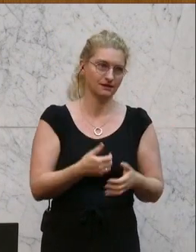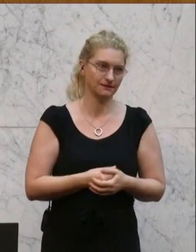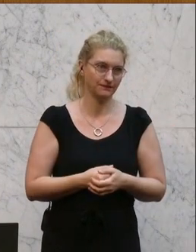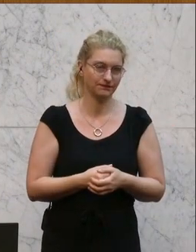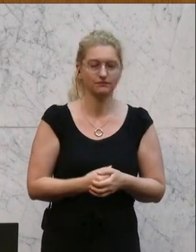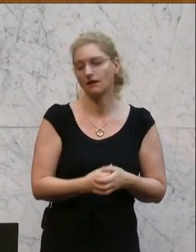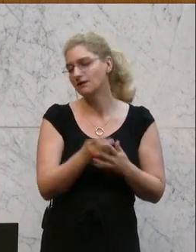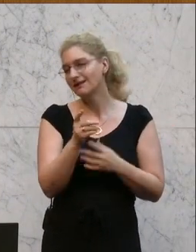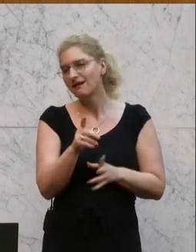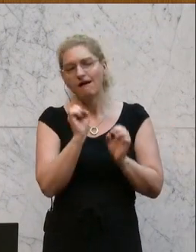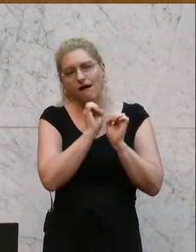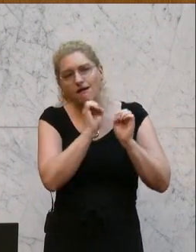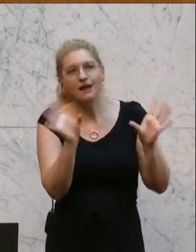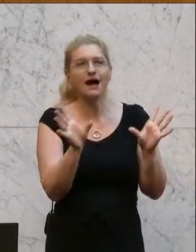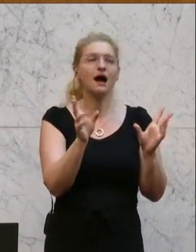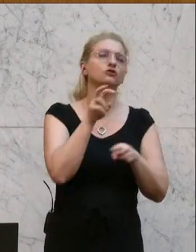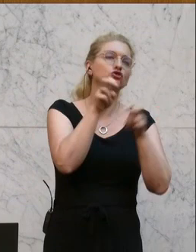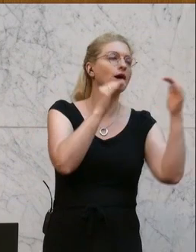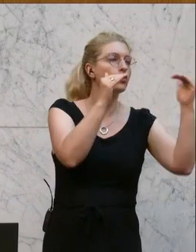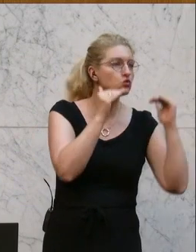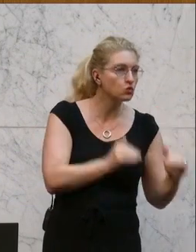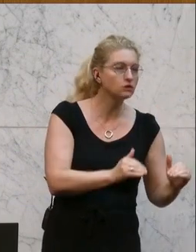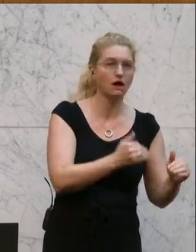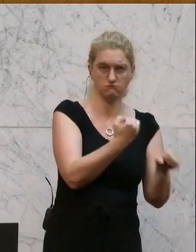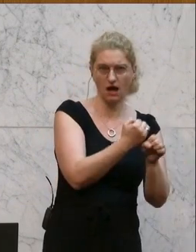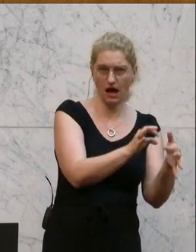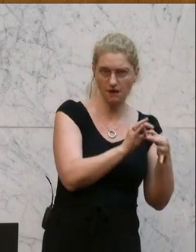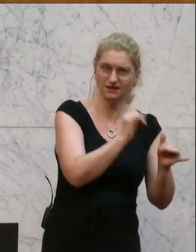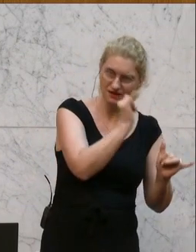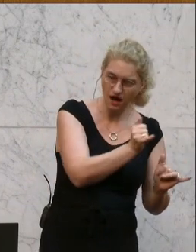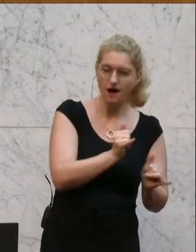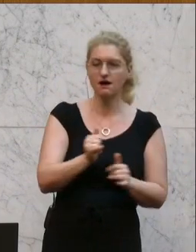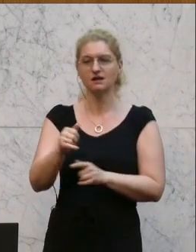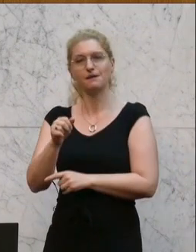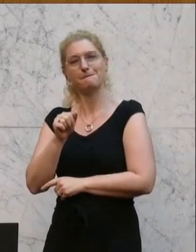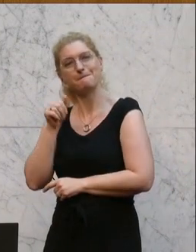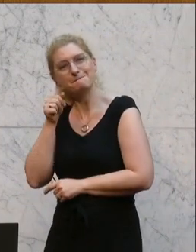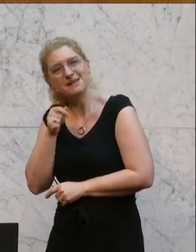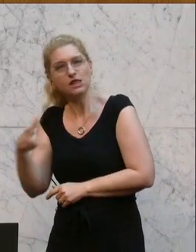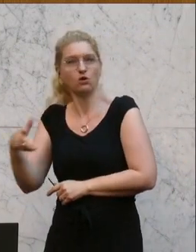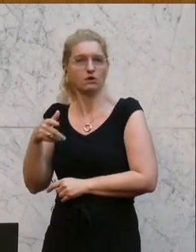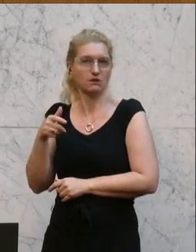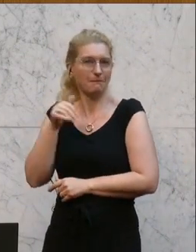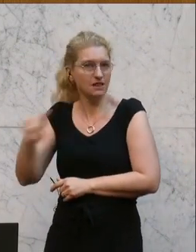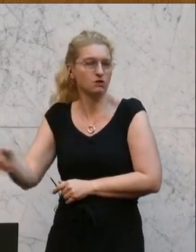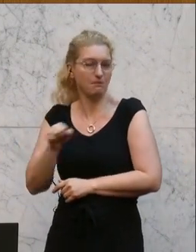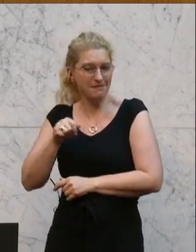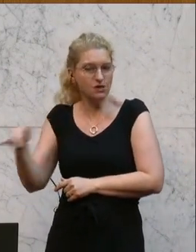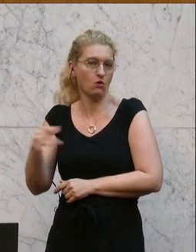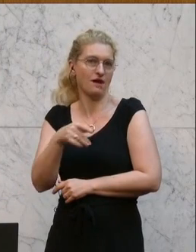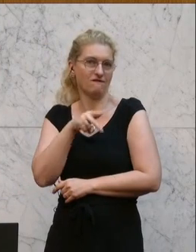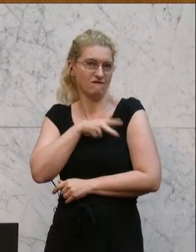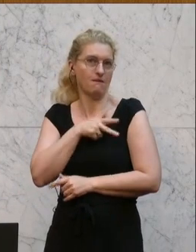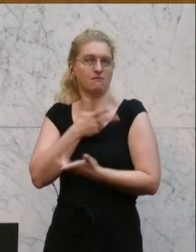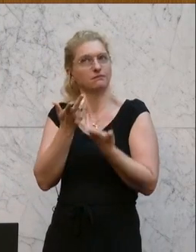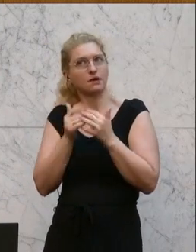Ganz klar. Runter mit den Steuern auf Arbeit. Rauf mit den Steuern auf Millionenvermögen. Dann haben wir eine gerechte Finanzierung.